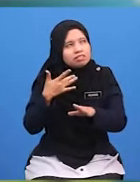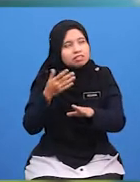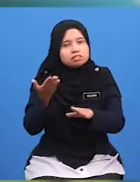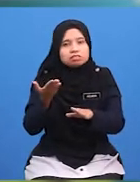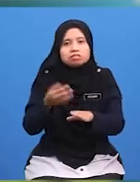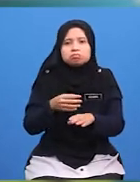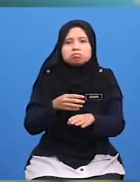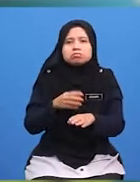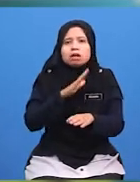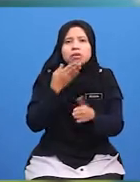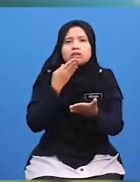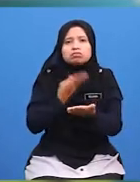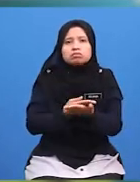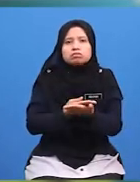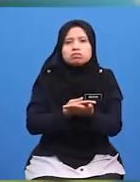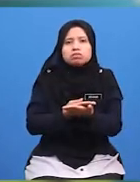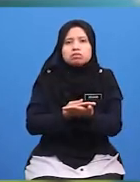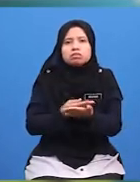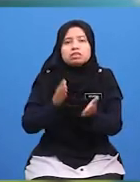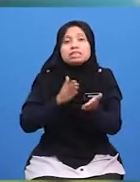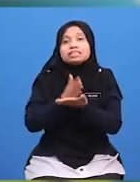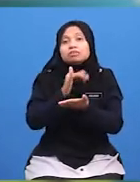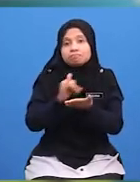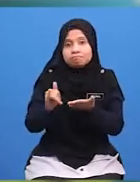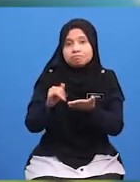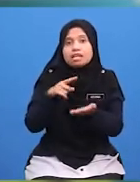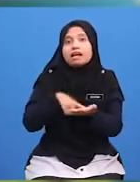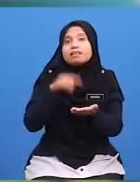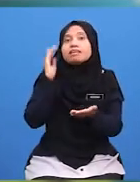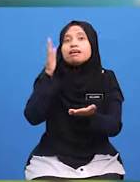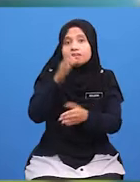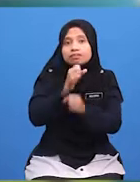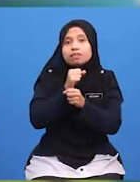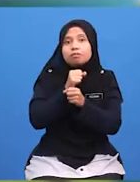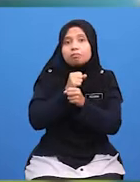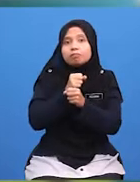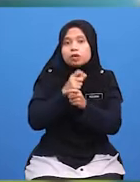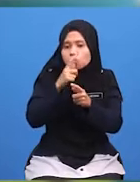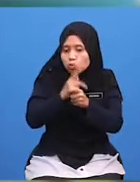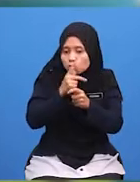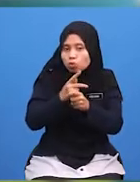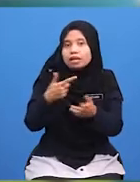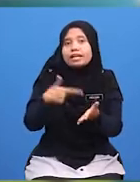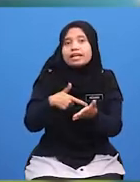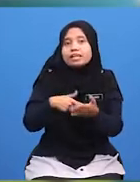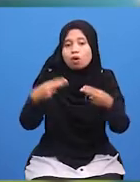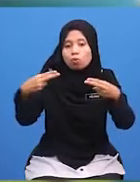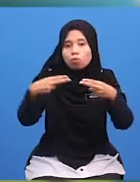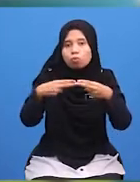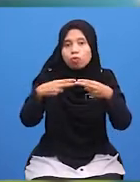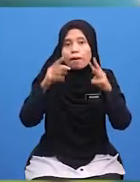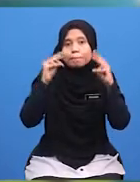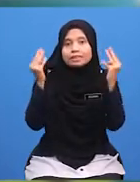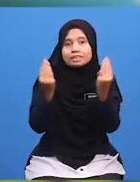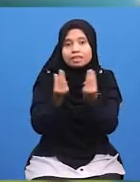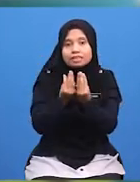Perasaan Yang Tidak Elok Seterusnya Ini Akan Dapat Mengukuhkan Lagi Hubungan